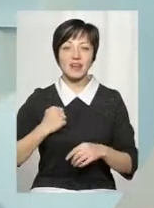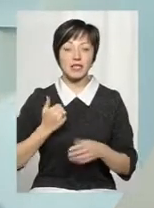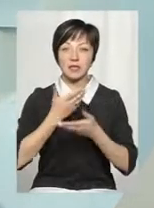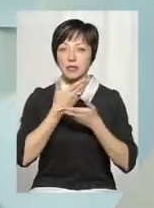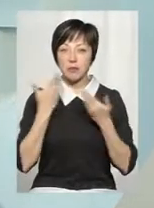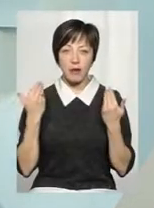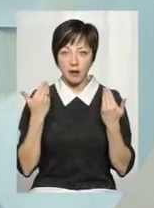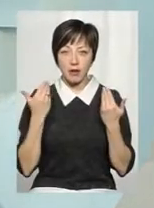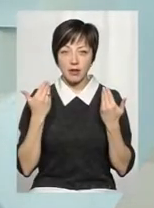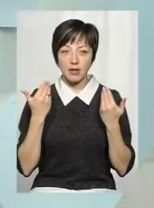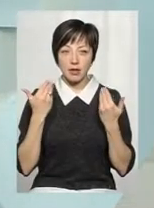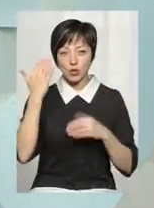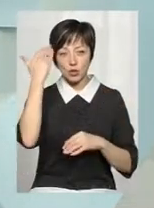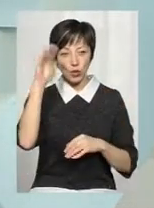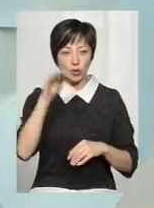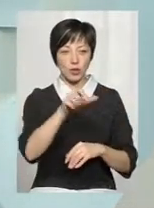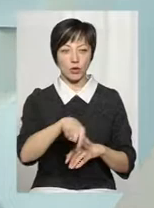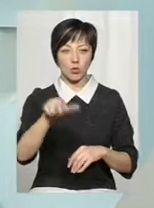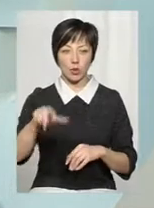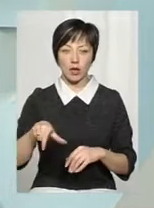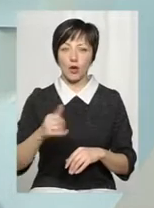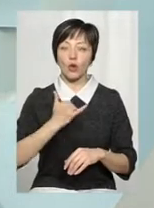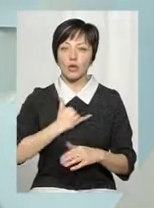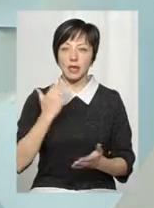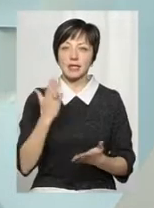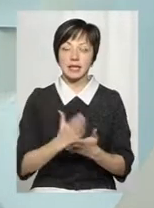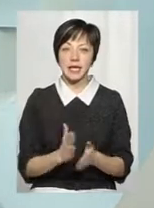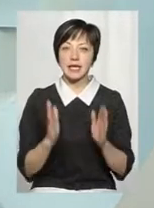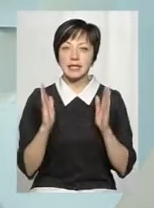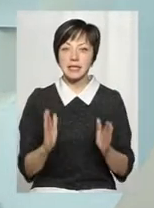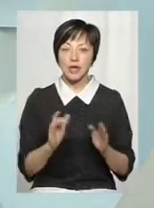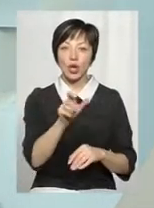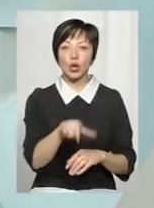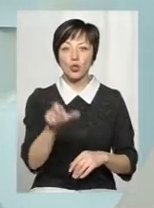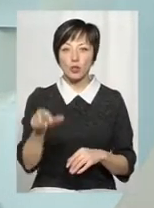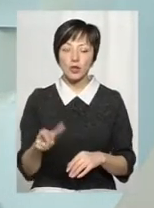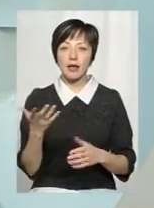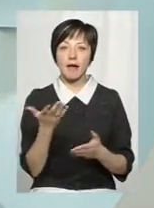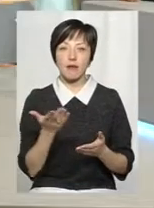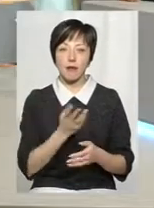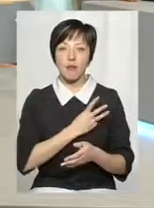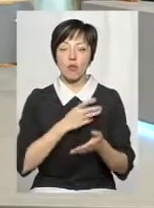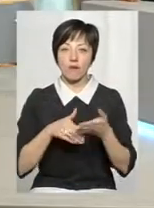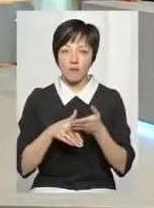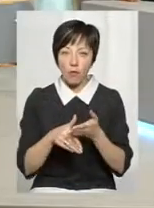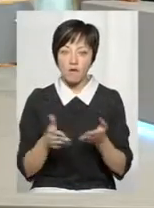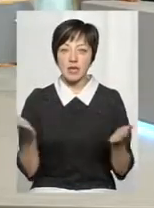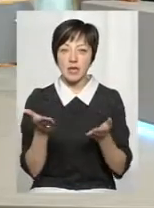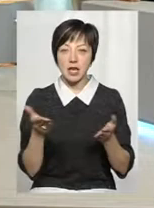сторонніх людей. У нас є тільки ті люди, які мотивовані, які